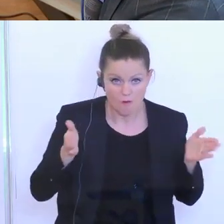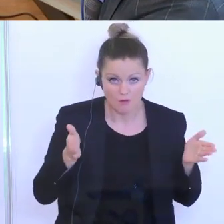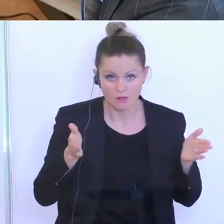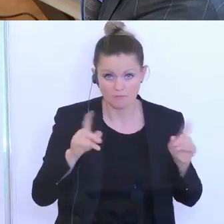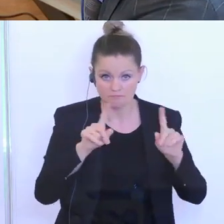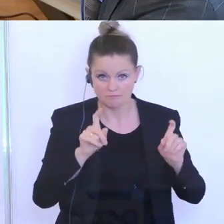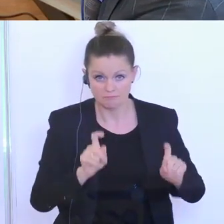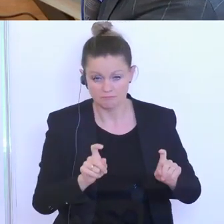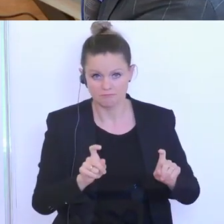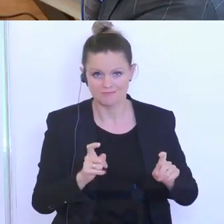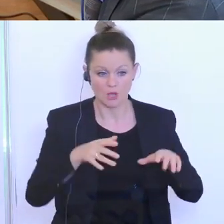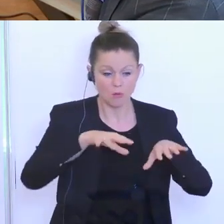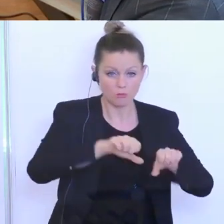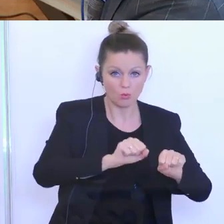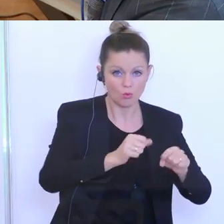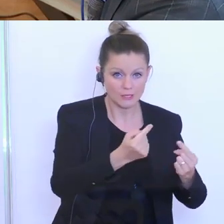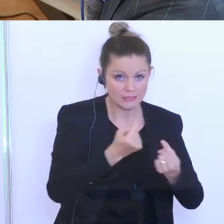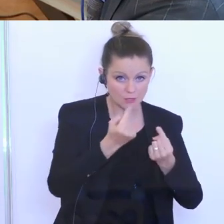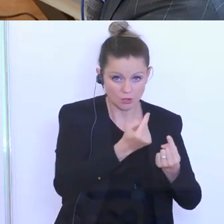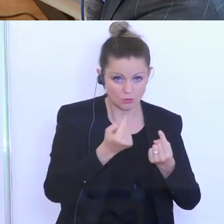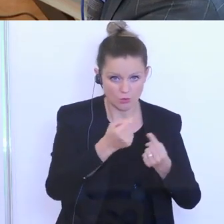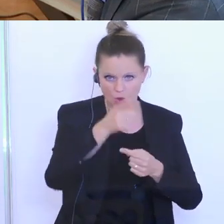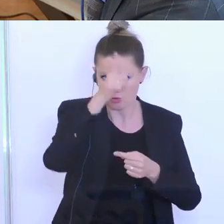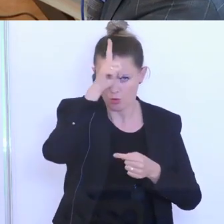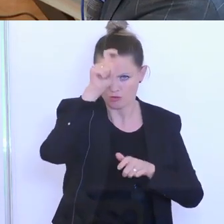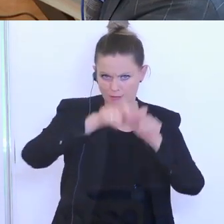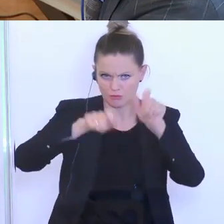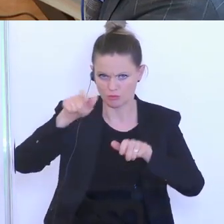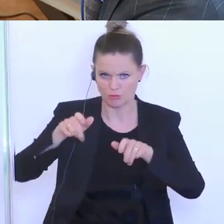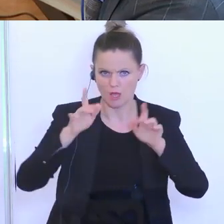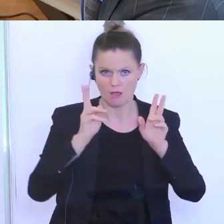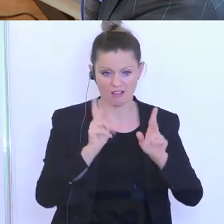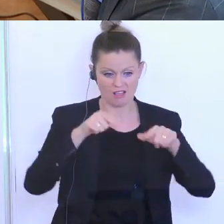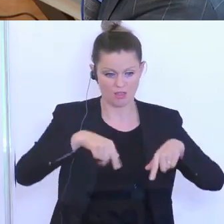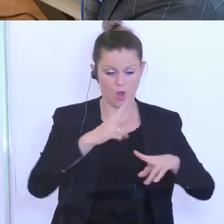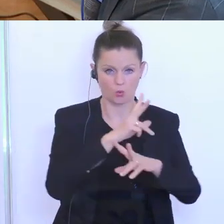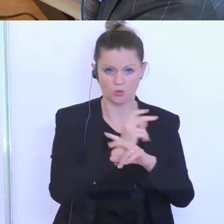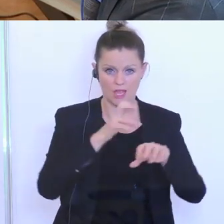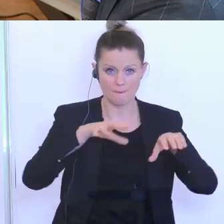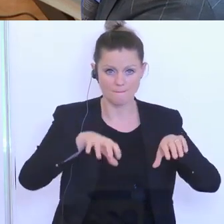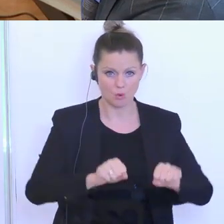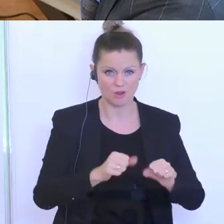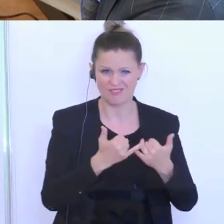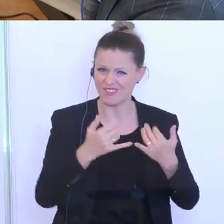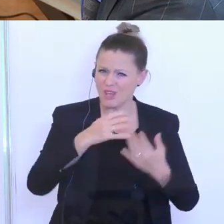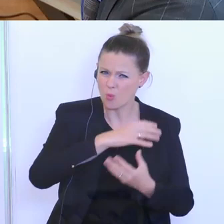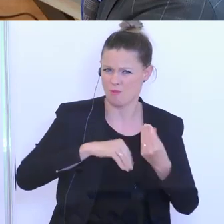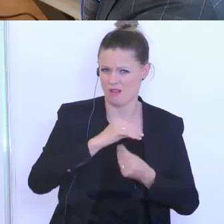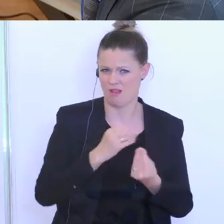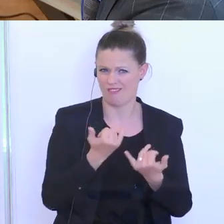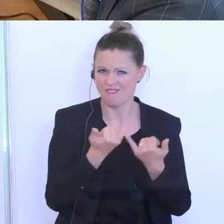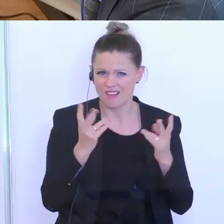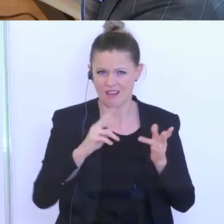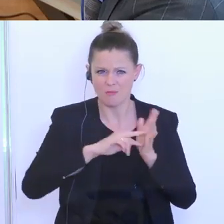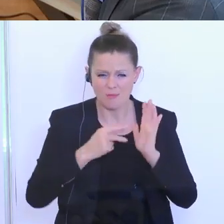Buchungslage können Gäste aus Deutschland buchen. Wie soll man damit umgehen? Wie kann man